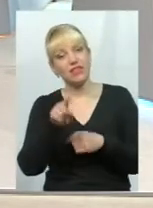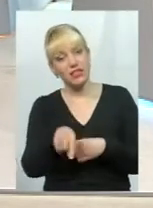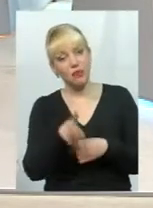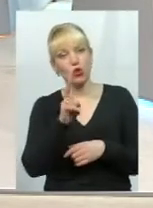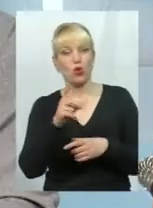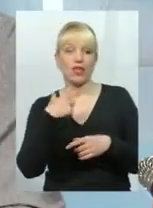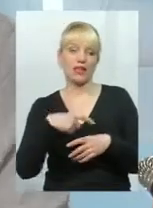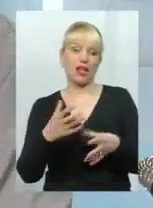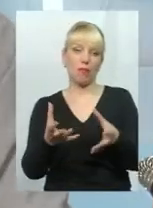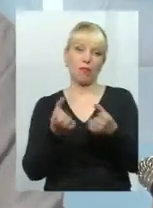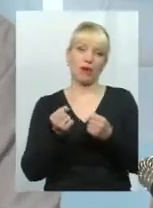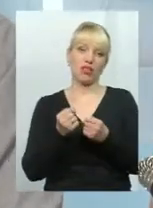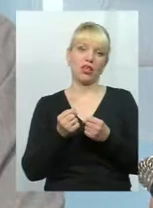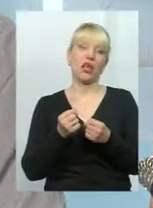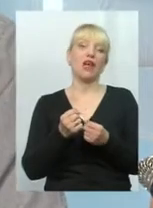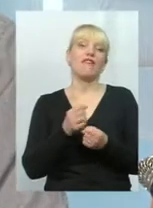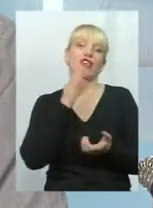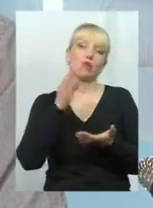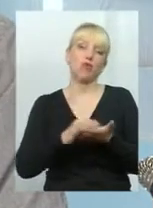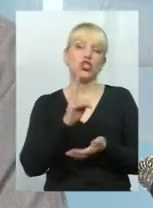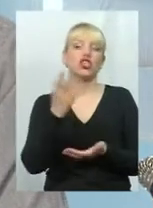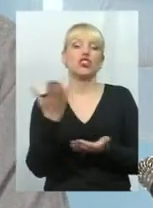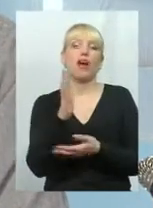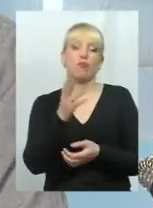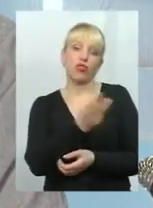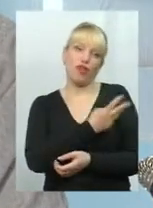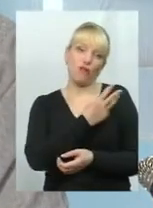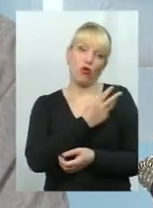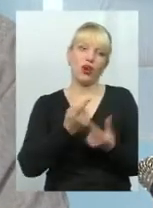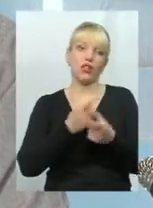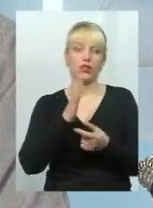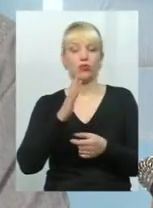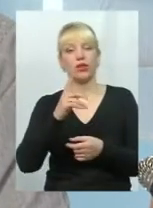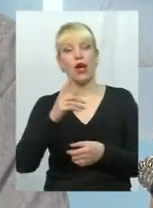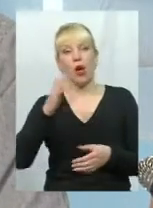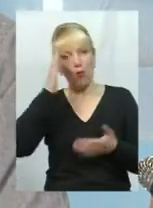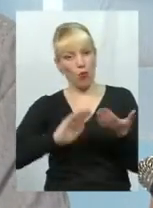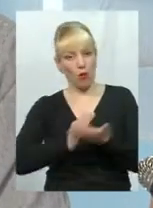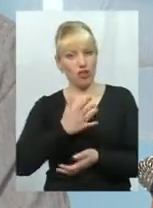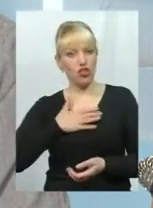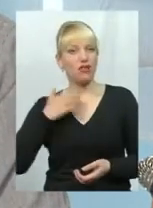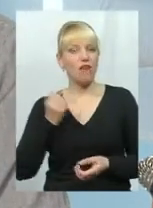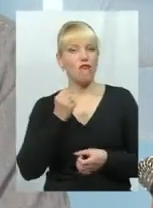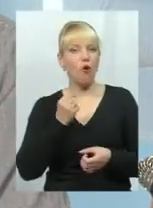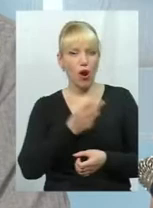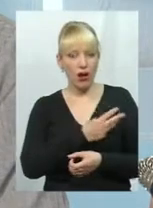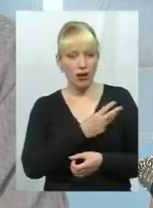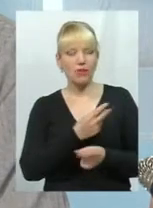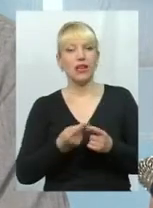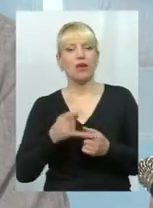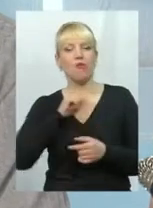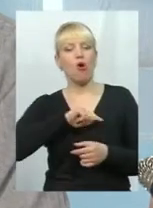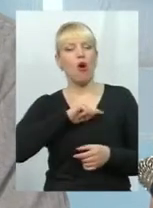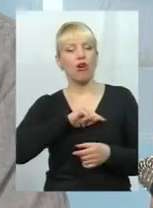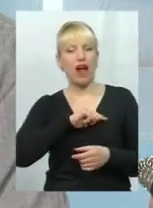відповідальність. Чи я буде воля? Чи спершу буде, скажімо, політична воля і моральна воля кермани,